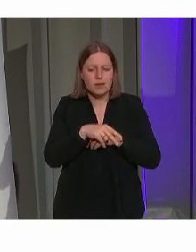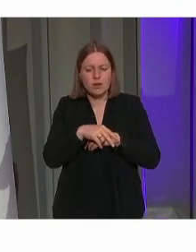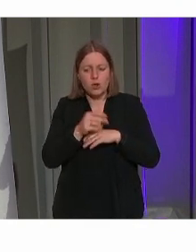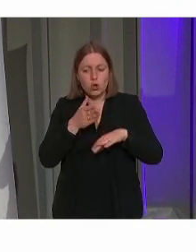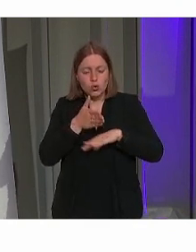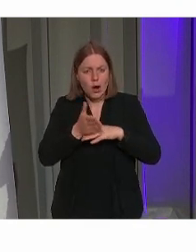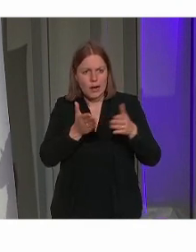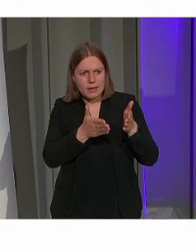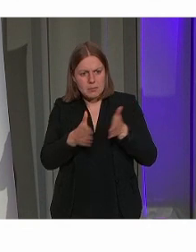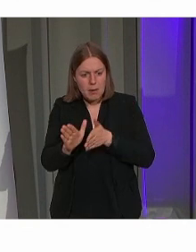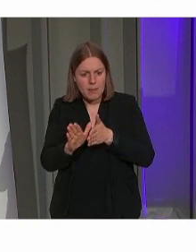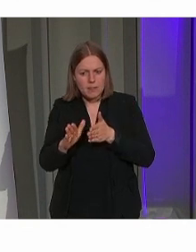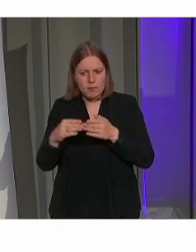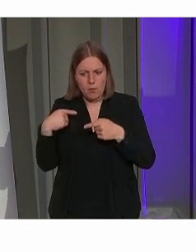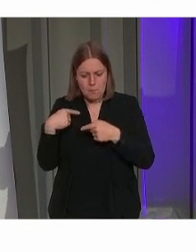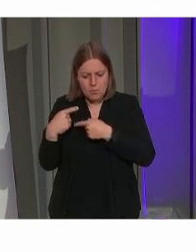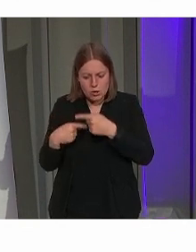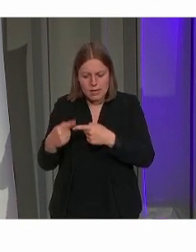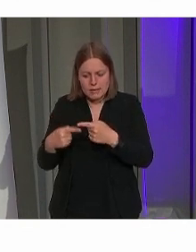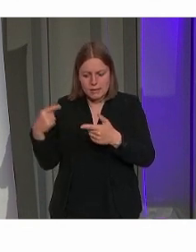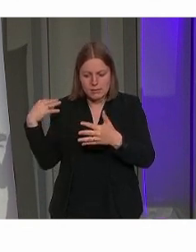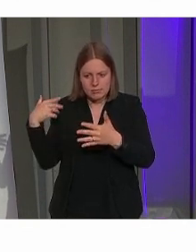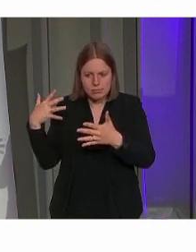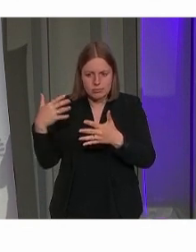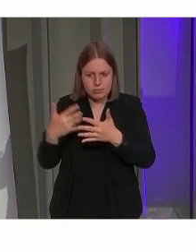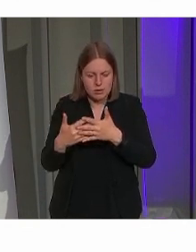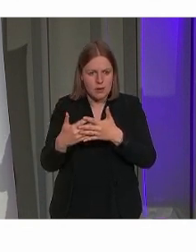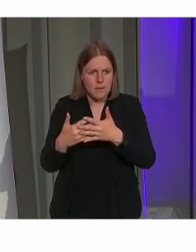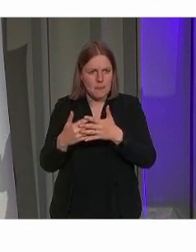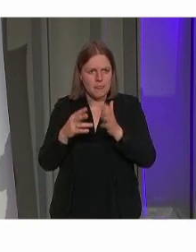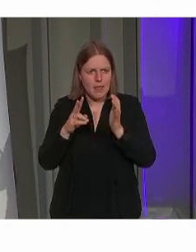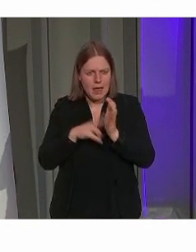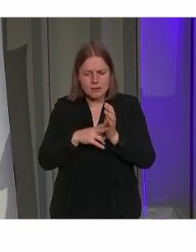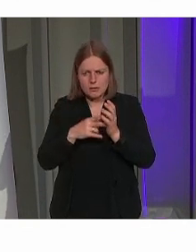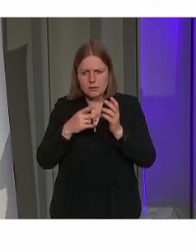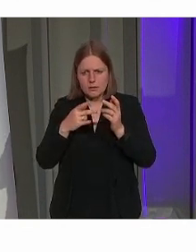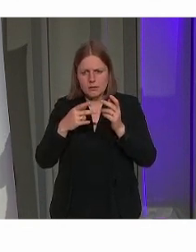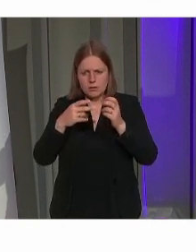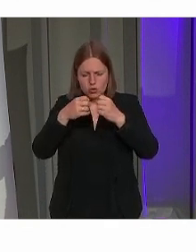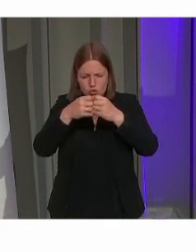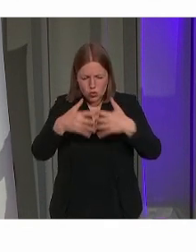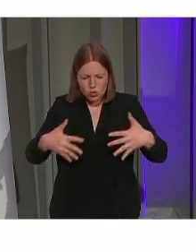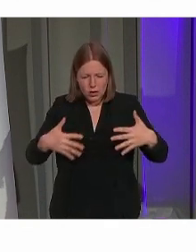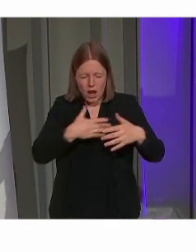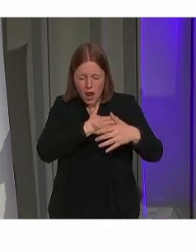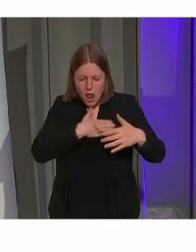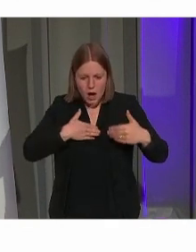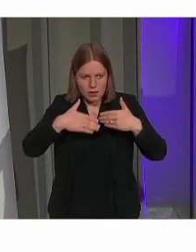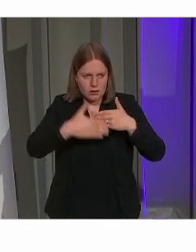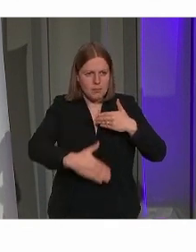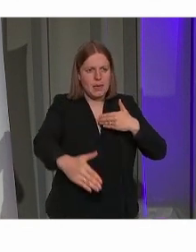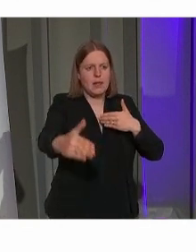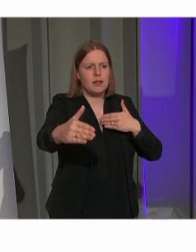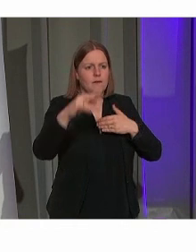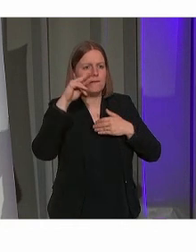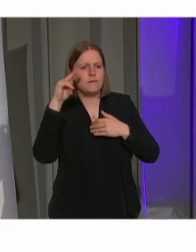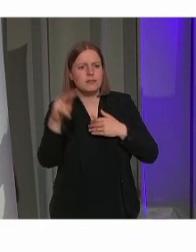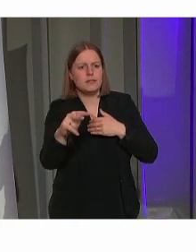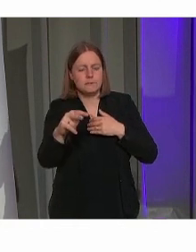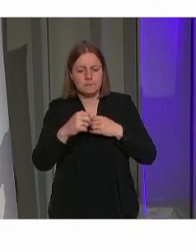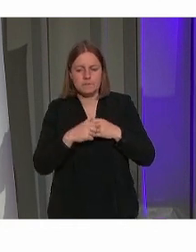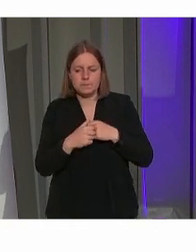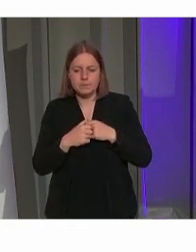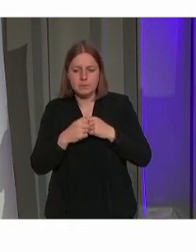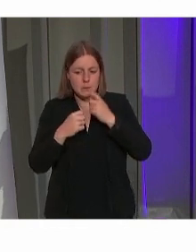toegankelijkheidsplan of het proces die wij gelopen hebben, ook echt een structureel lange termijn kader. Op de slide